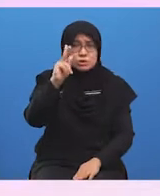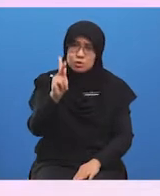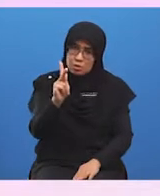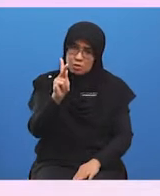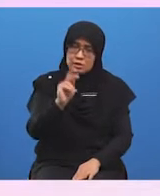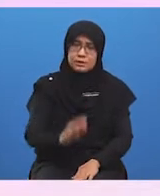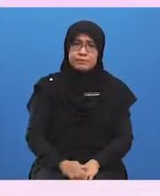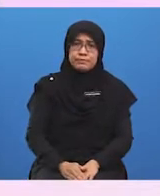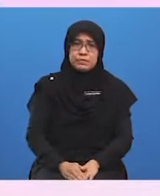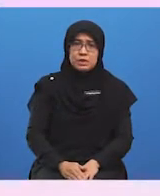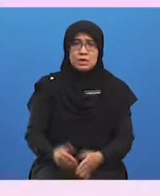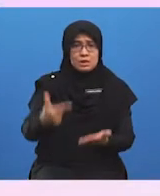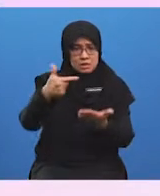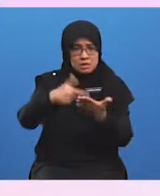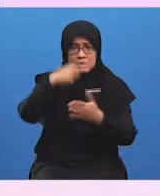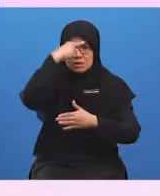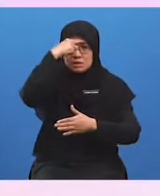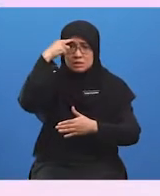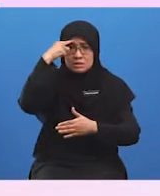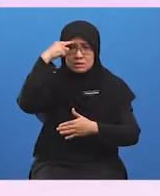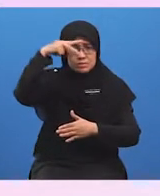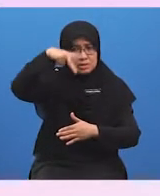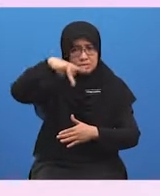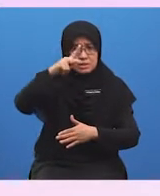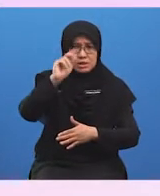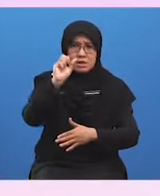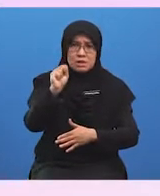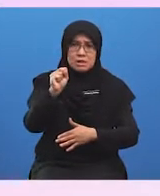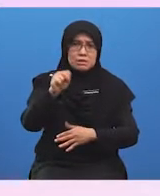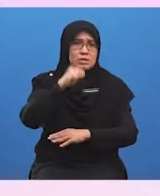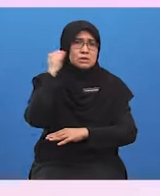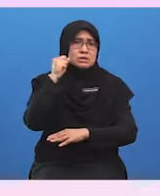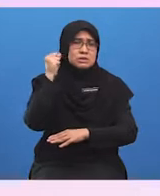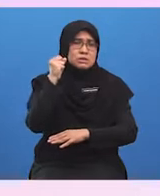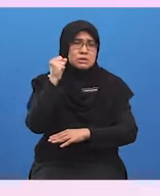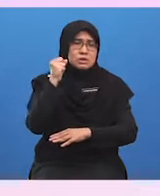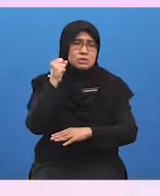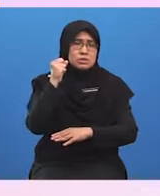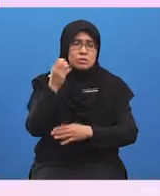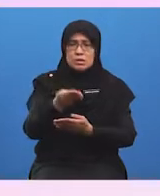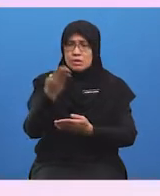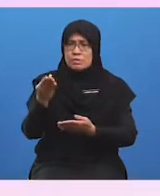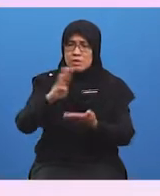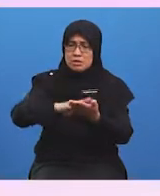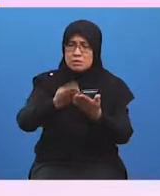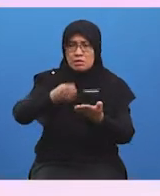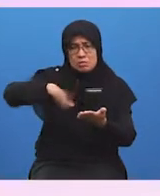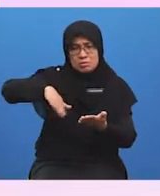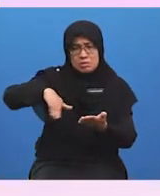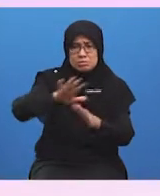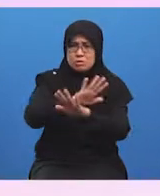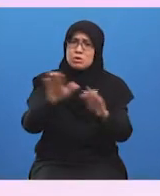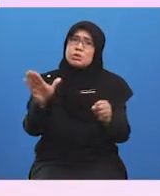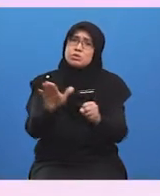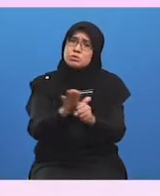Keadaan tersebut menyebabkan PKS sering menghadapi masalah bahan mentah yang tidak